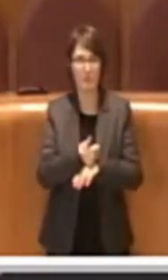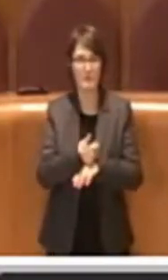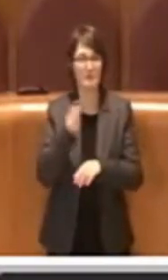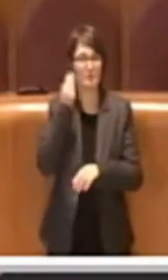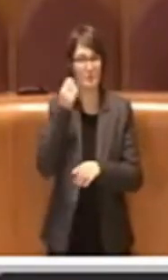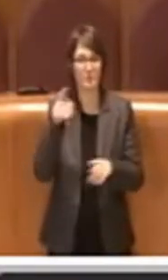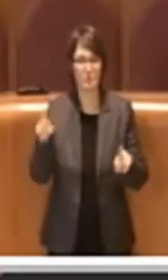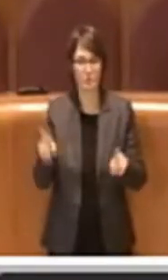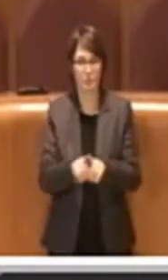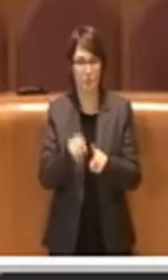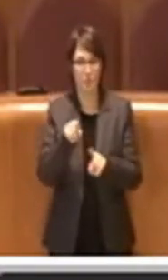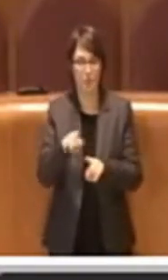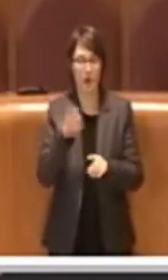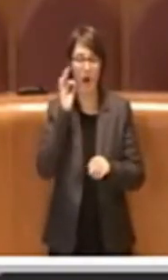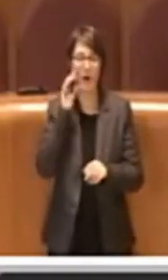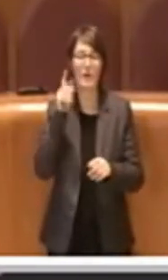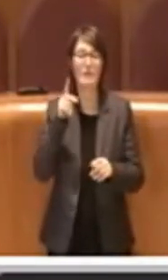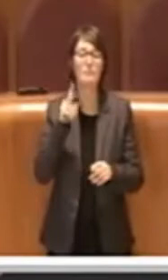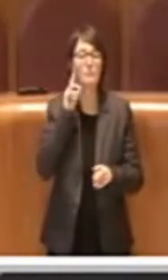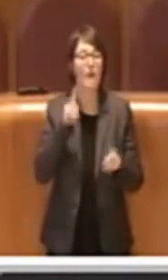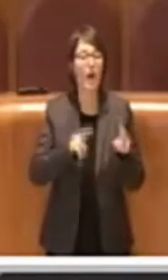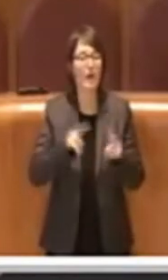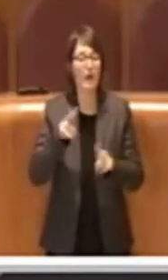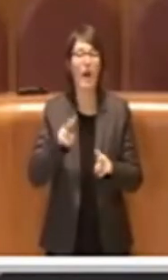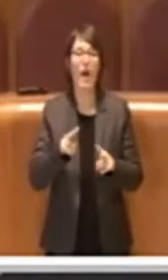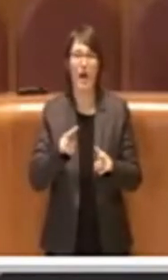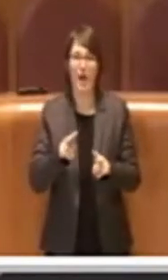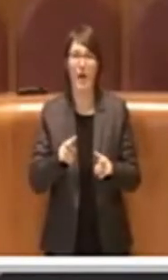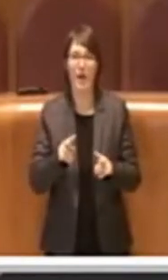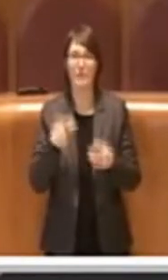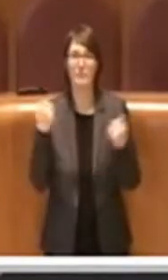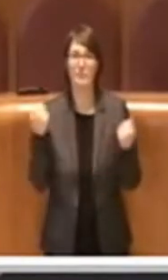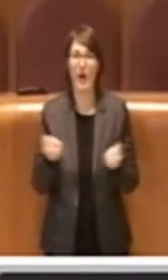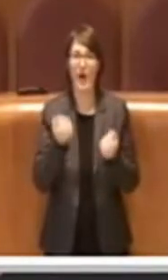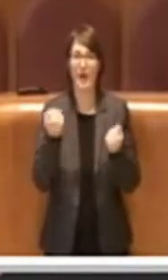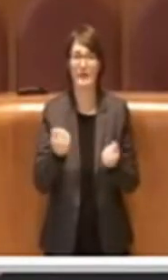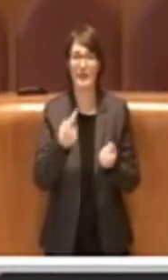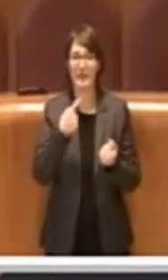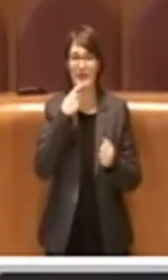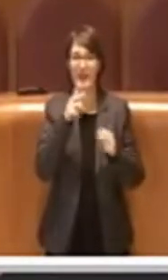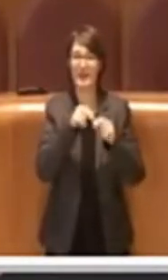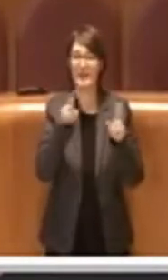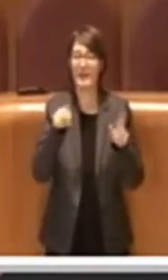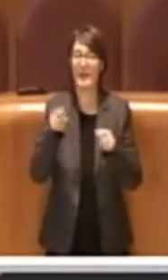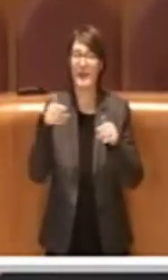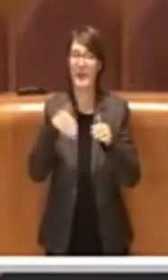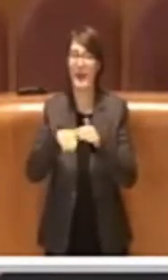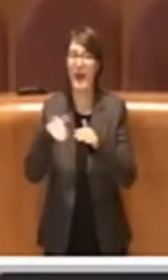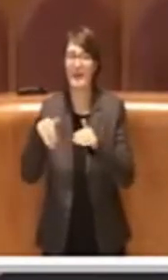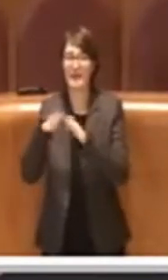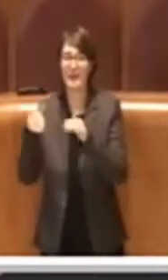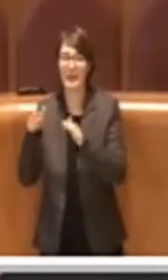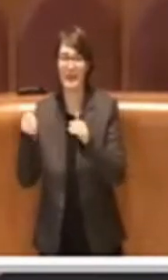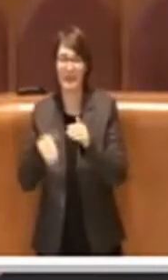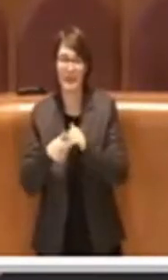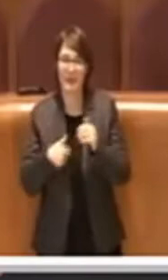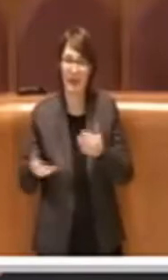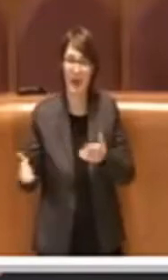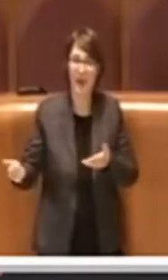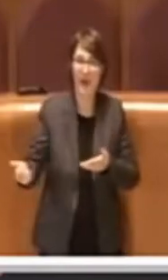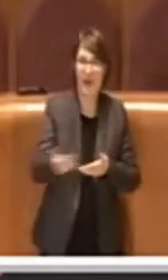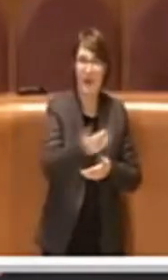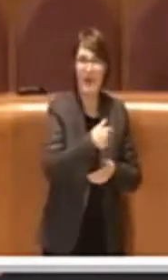verificato che l'attività degli svuotacantine, quelli che praticamente riempiono la città di